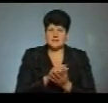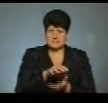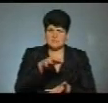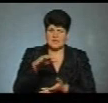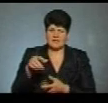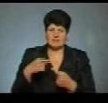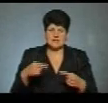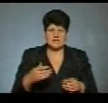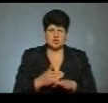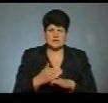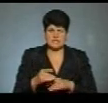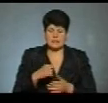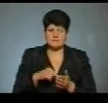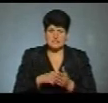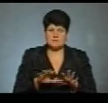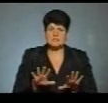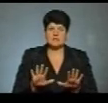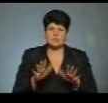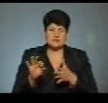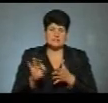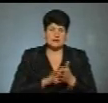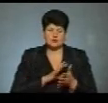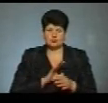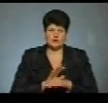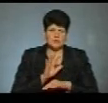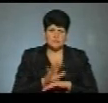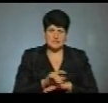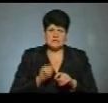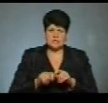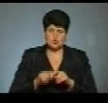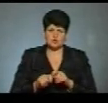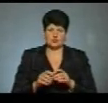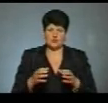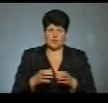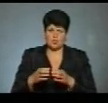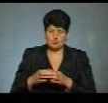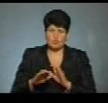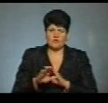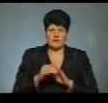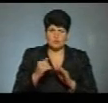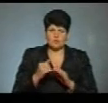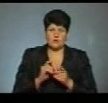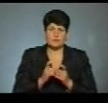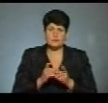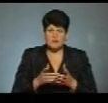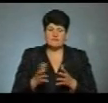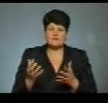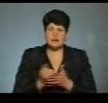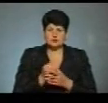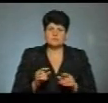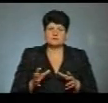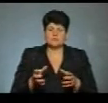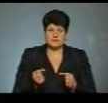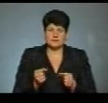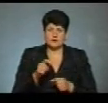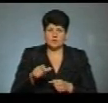частинах міста. На місце події відразу було направлено слідчо-оперативну групу та викликано вогнеборців. Вдалося затримати